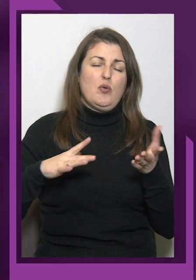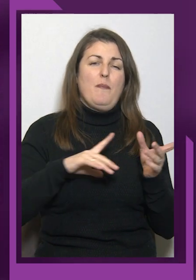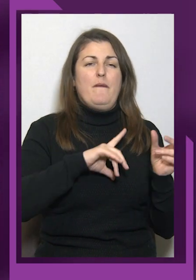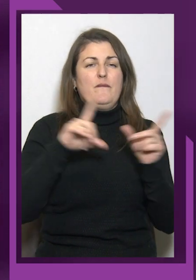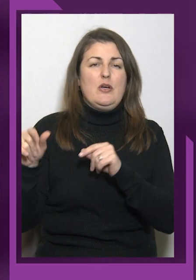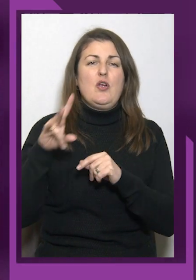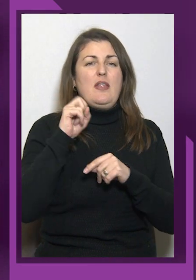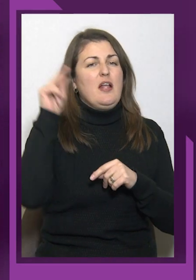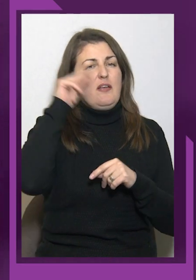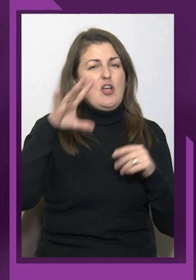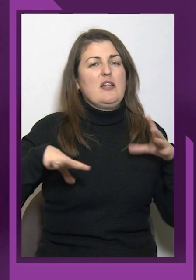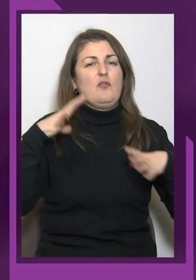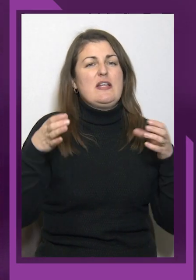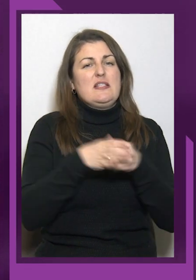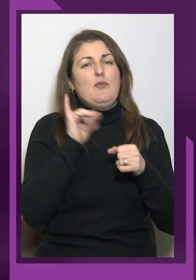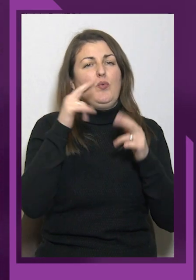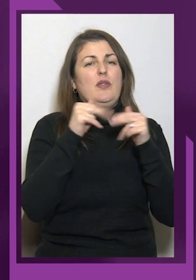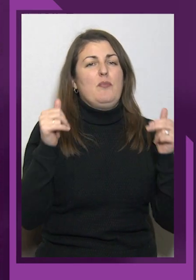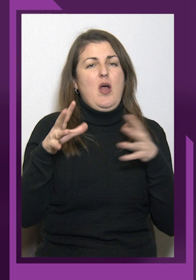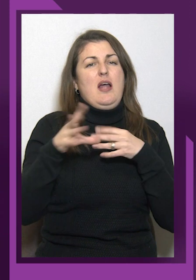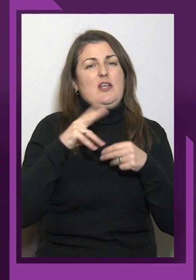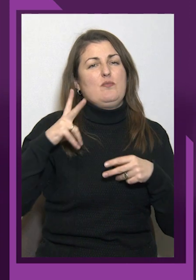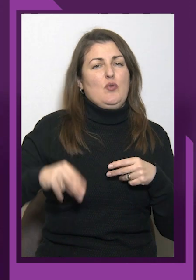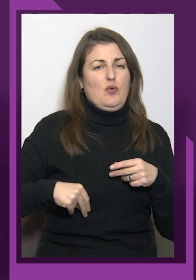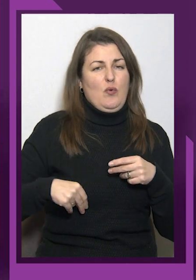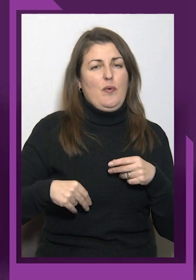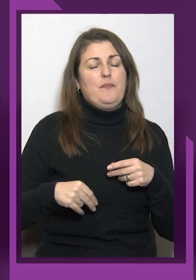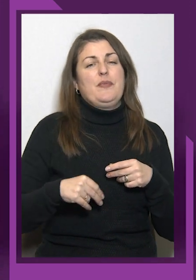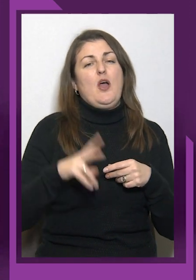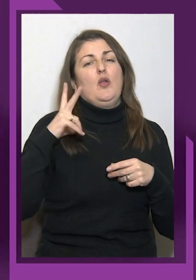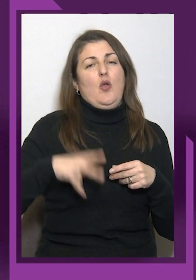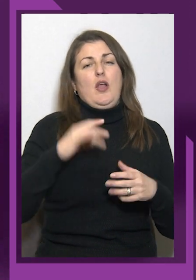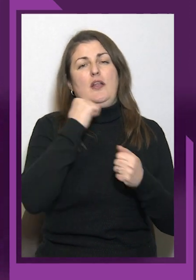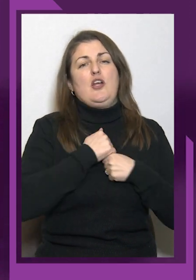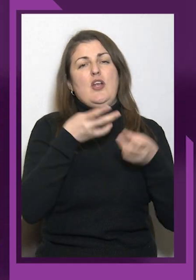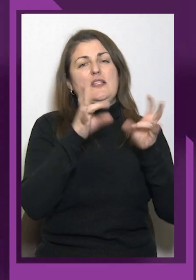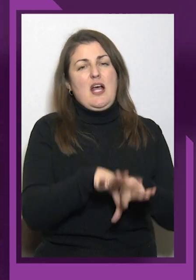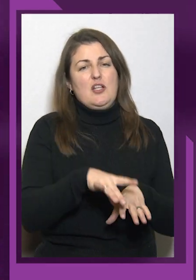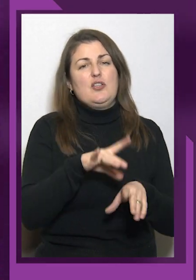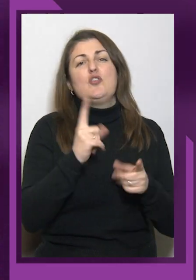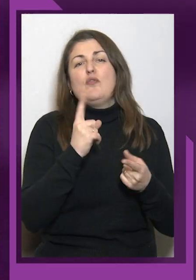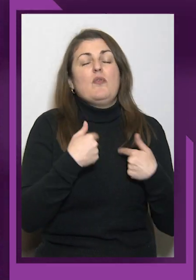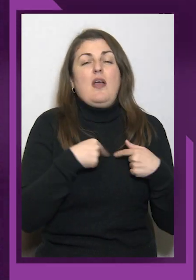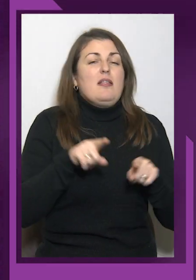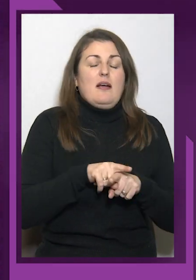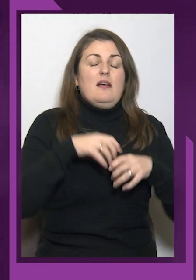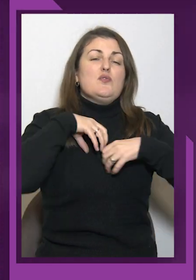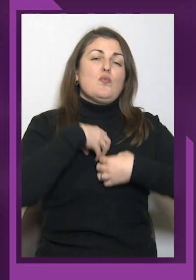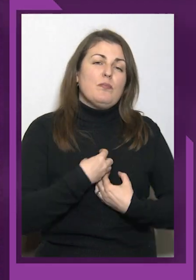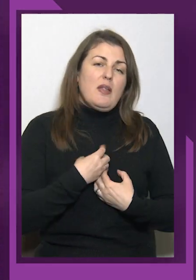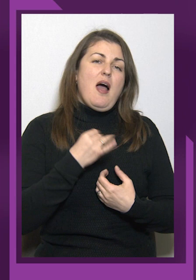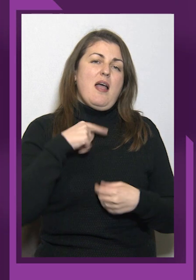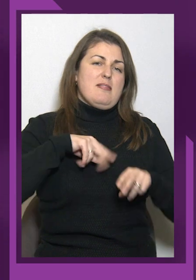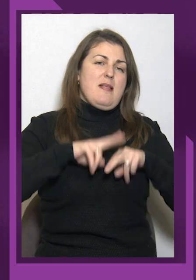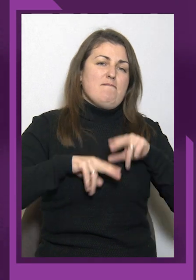на навчально-тренувальний збір у Дніпро разом з донькою. Донька, на жаль, залишилась. Чому я така сумна і